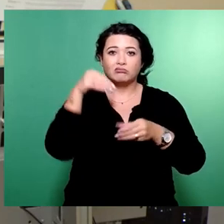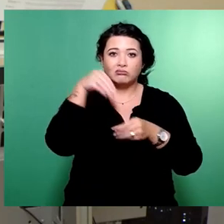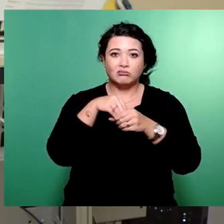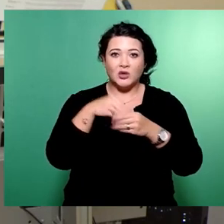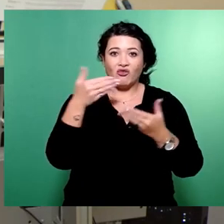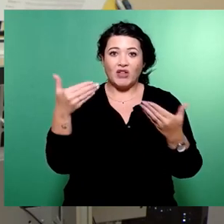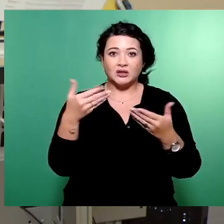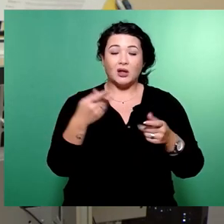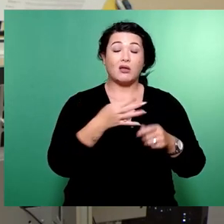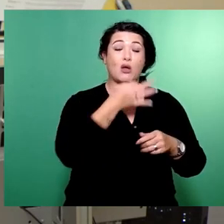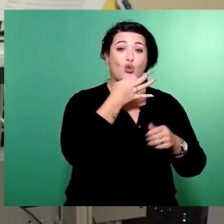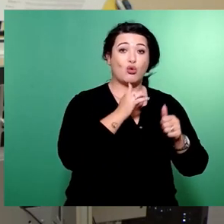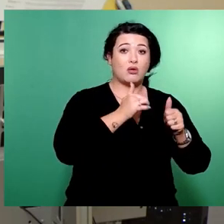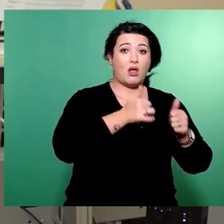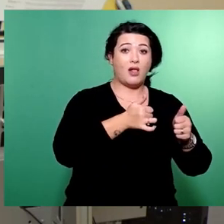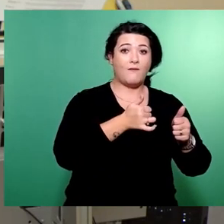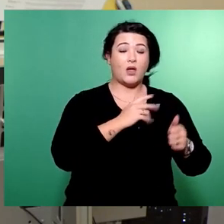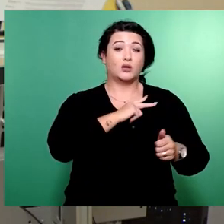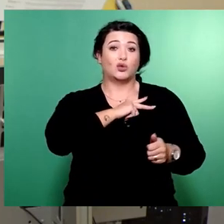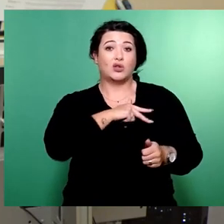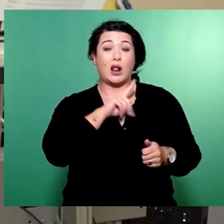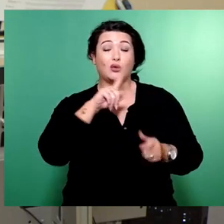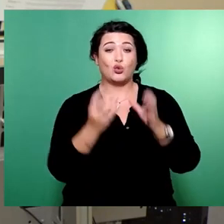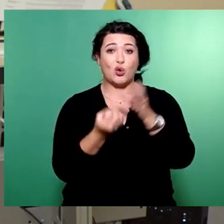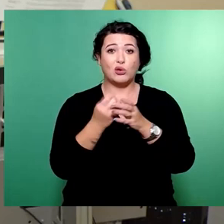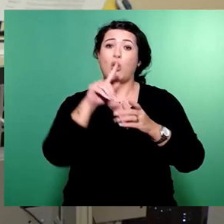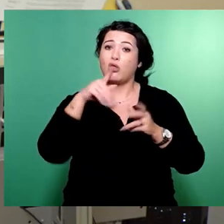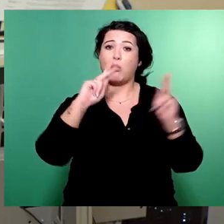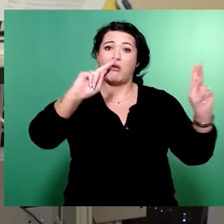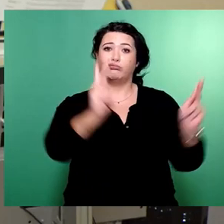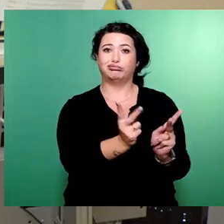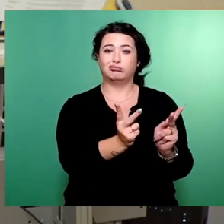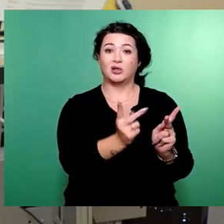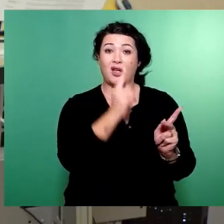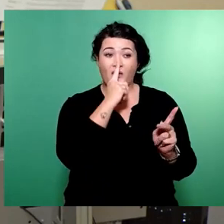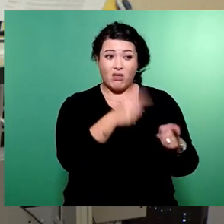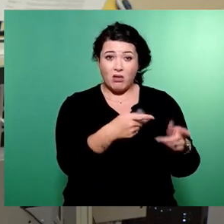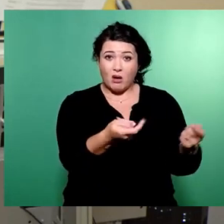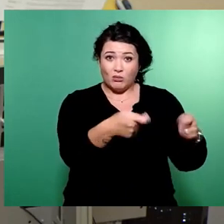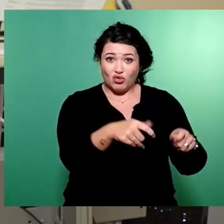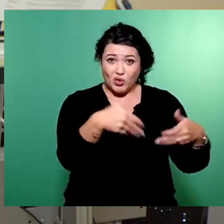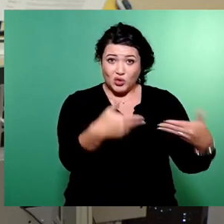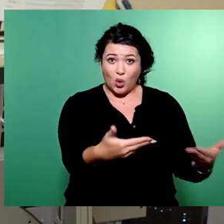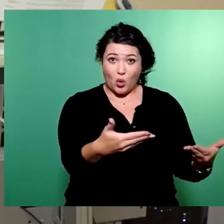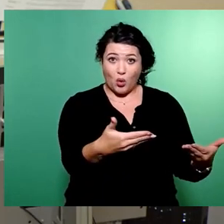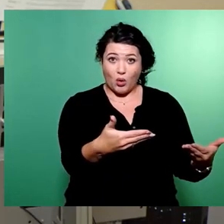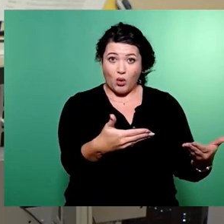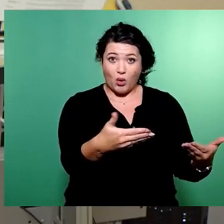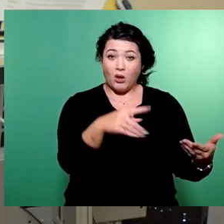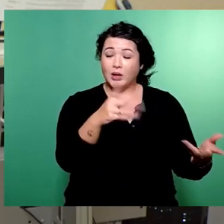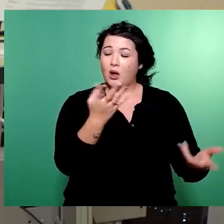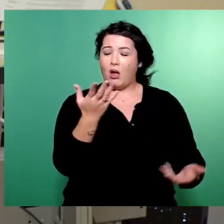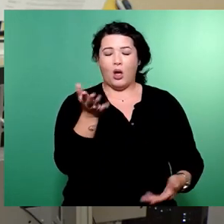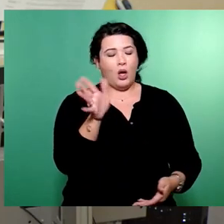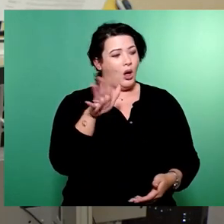Jugendhilfe, Soziales und Kultur vor. Würde das beschlossen, es ginge richtig an die Substanz.